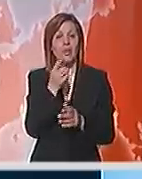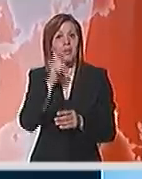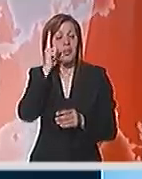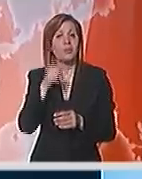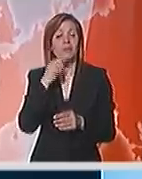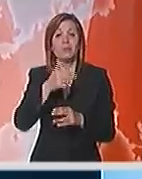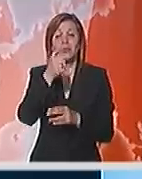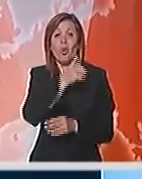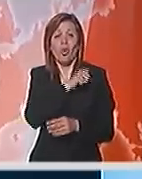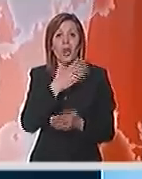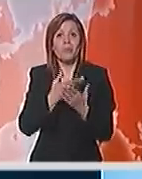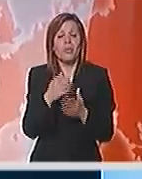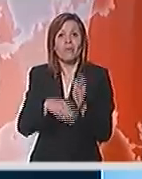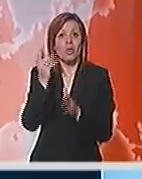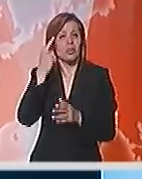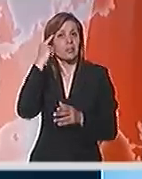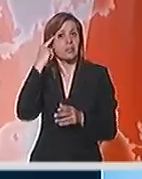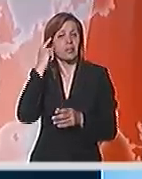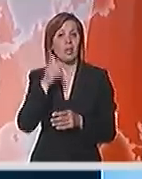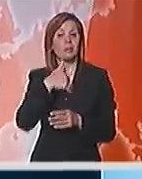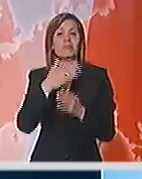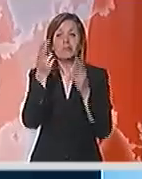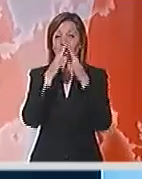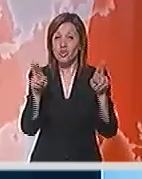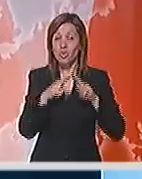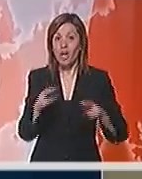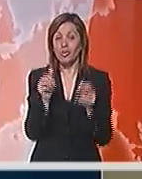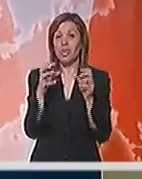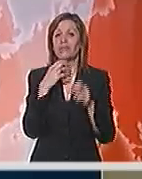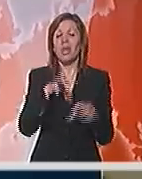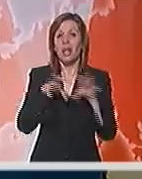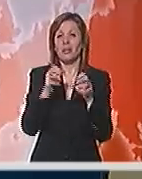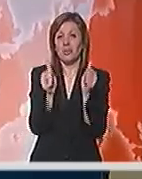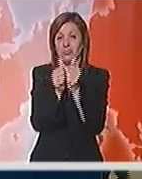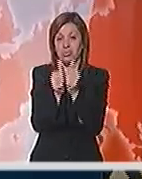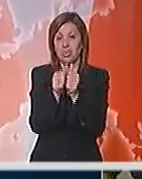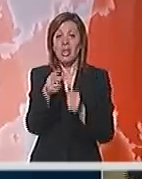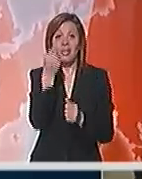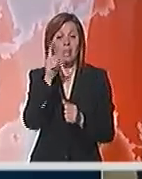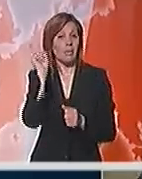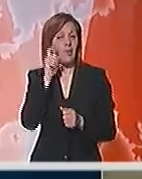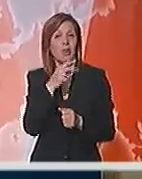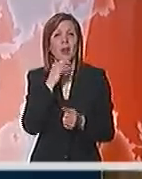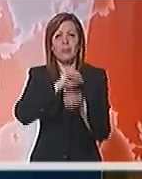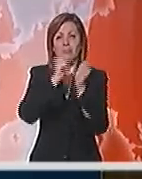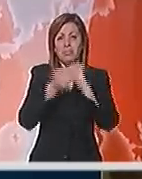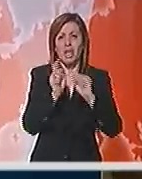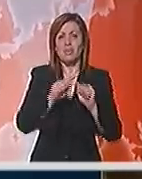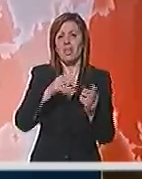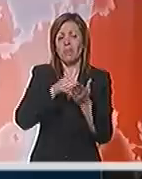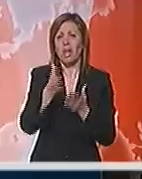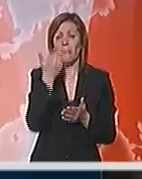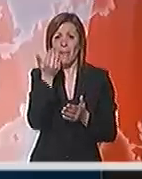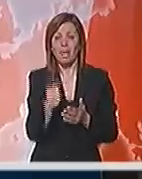kasnije, taj datum biti više od sećanja, dan međunarodne radničke solidarnosti. I dok su u Srbiji svakodnevno bije bitka za neispaćene